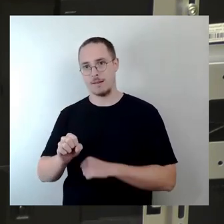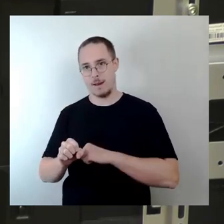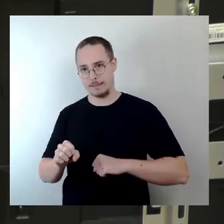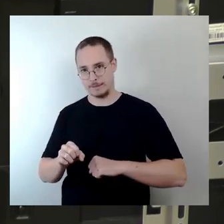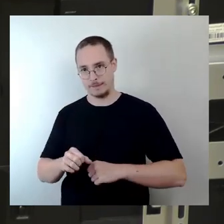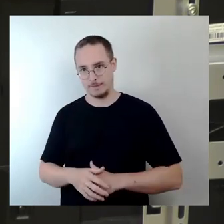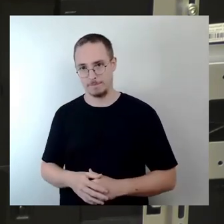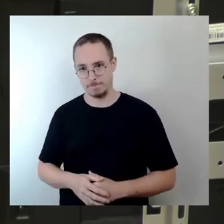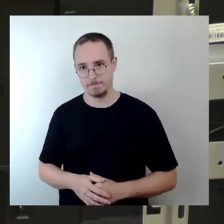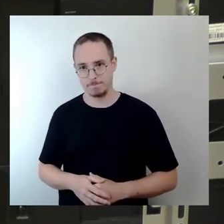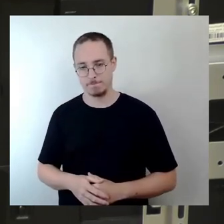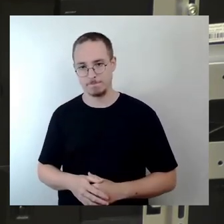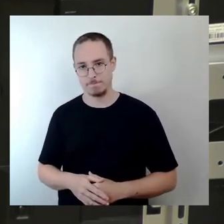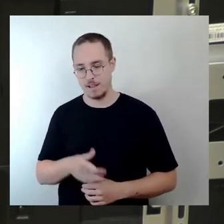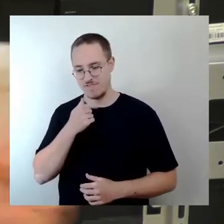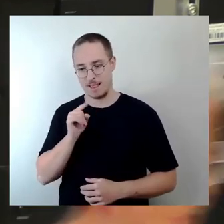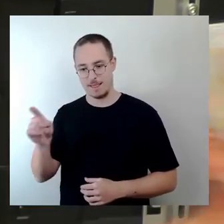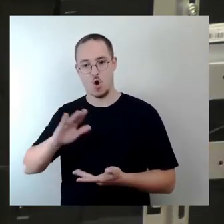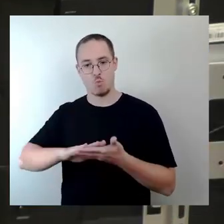zustimmen. Dankeschön.